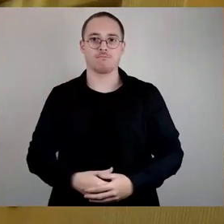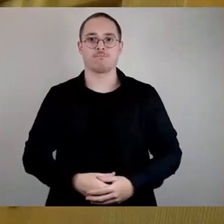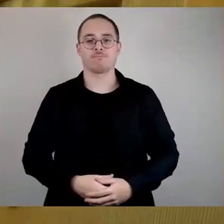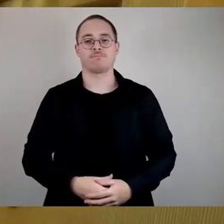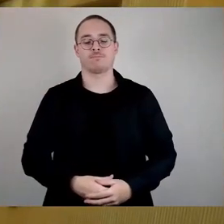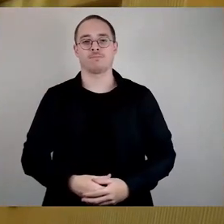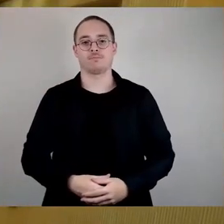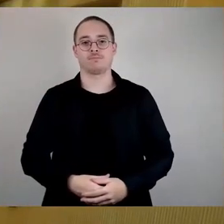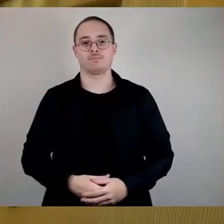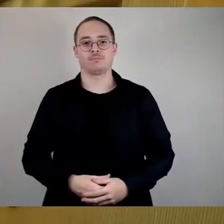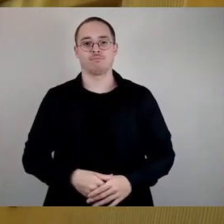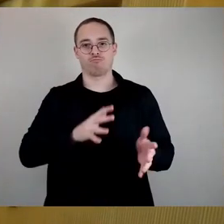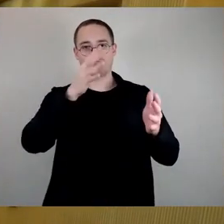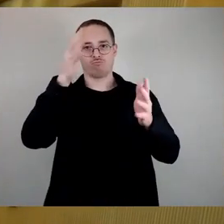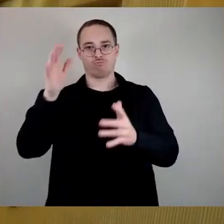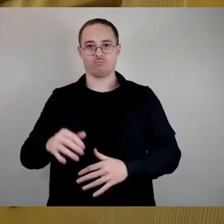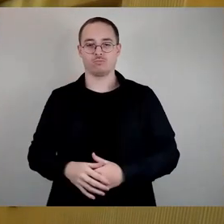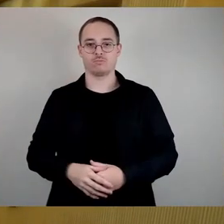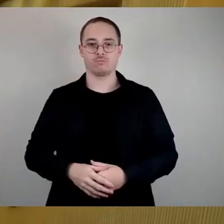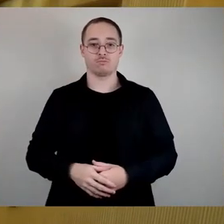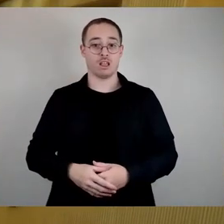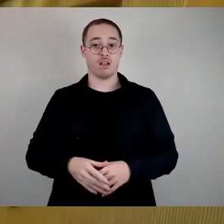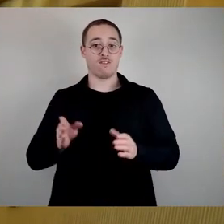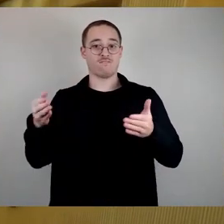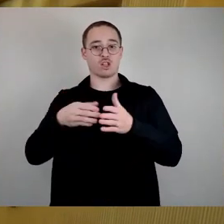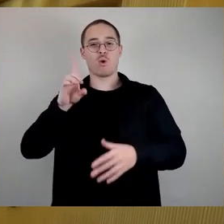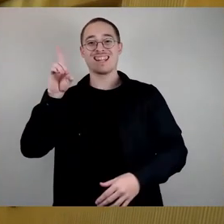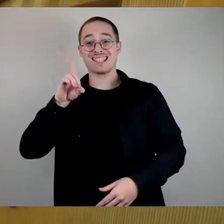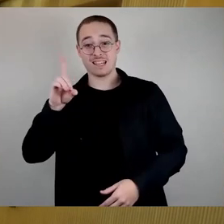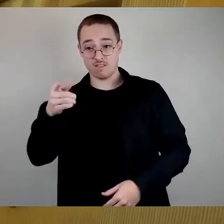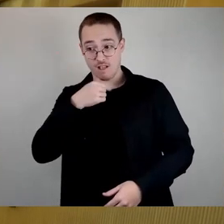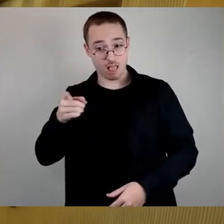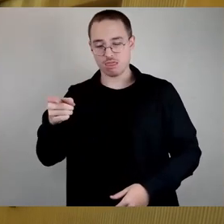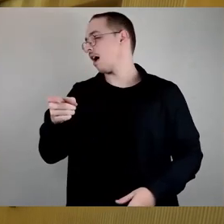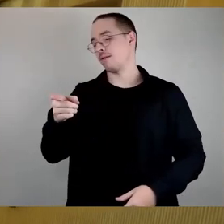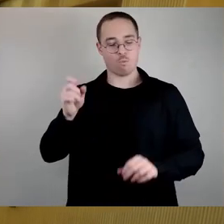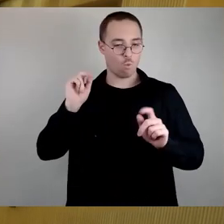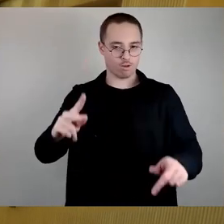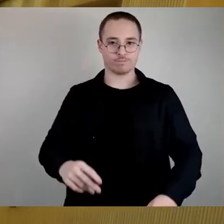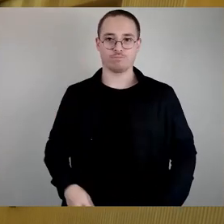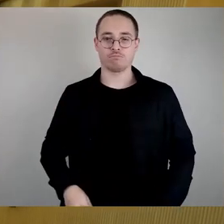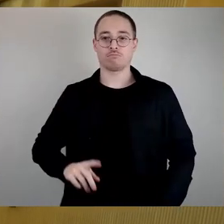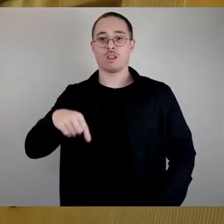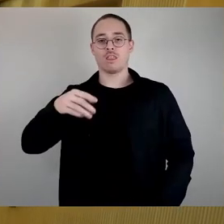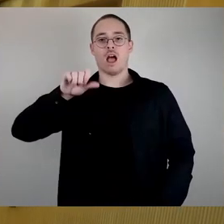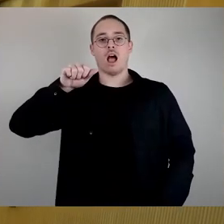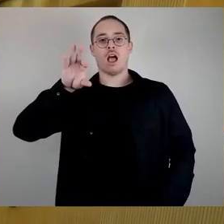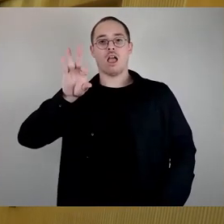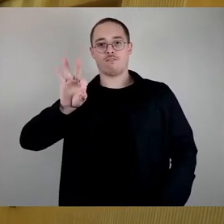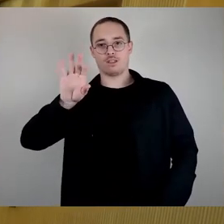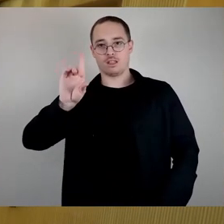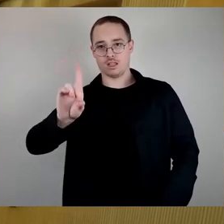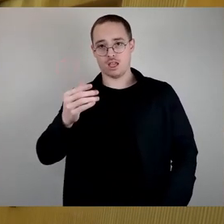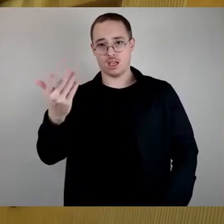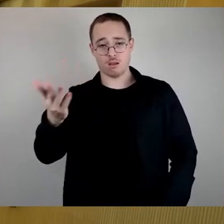Fraktion Dissidenten, Wort gewünscht? Nein. Dann AfD-Fraktion, Herr Breuer, oder?